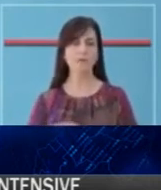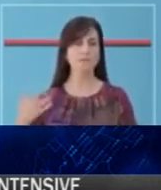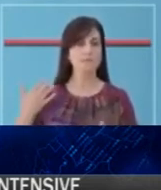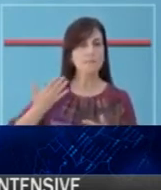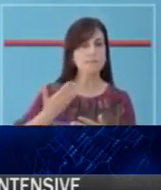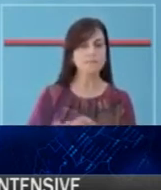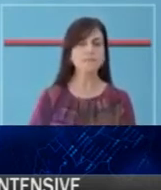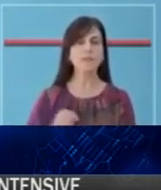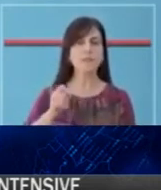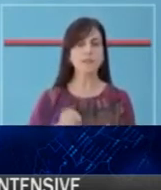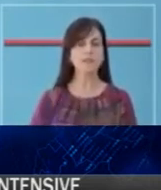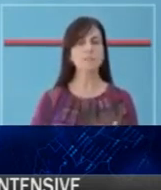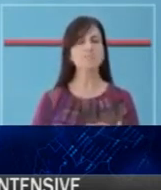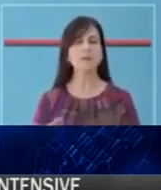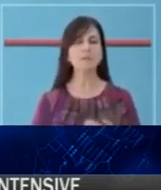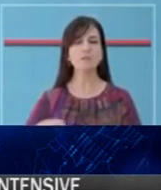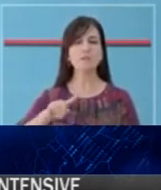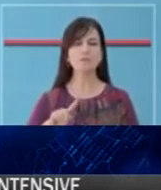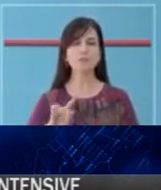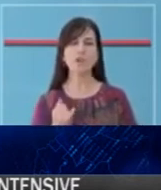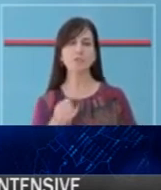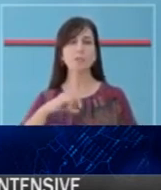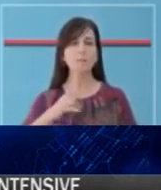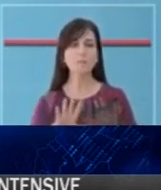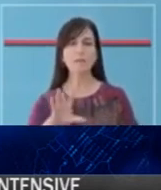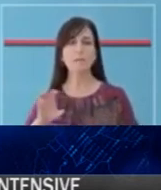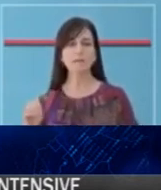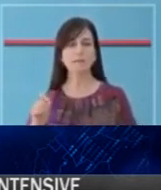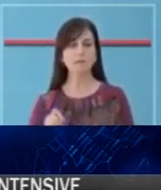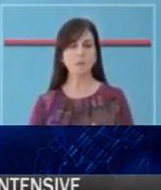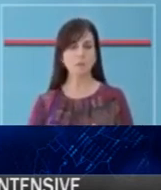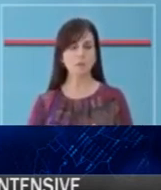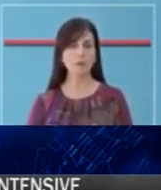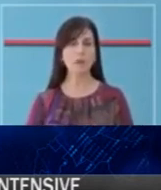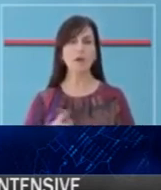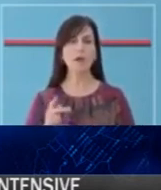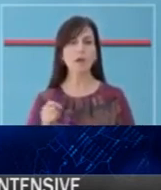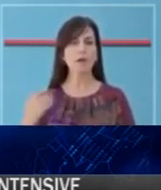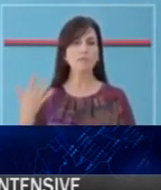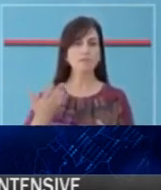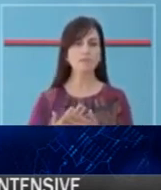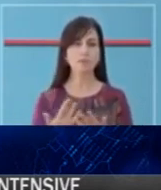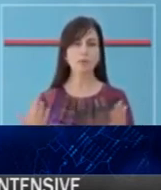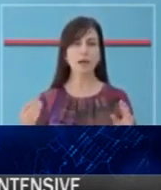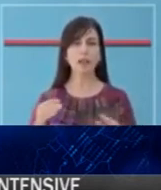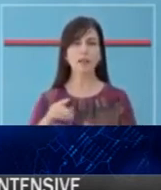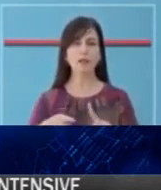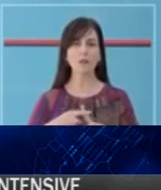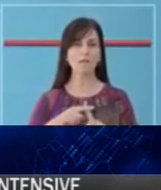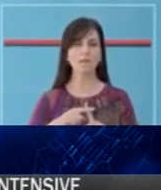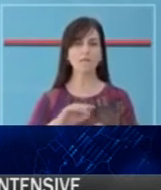epidemis janë kryer në bi 16.500 testime molekulare dhe serologike dhe janë konfirmuar pozitiv 1